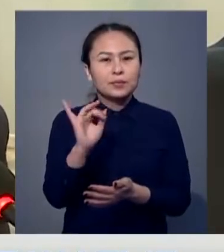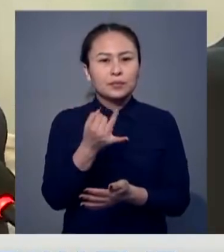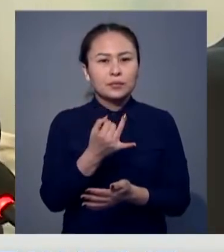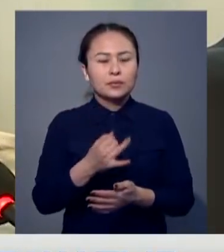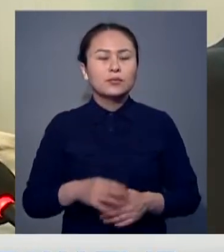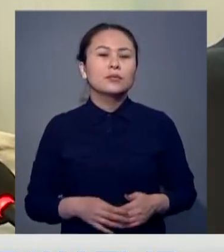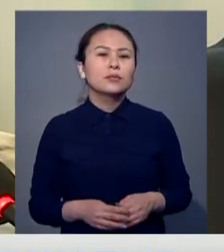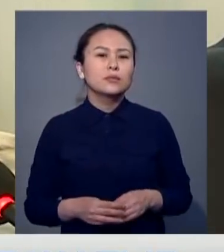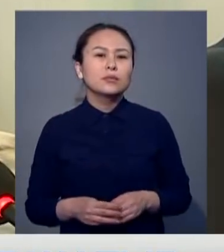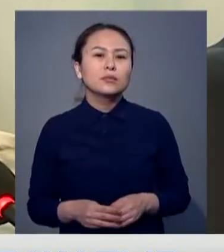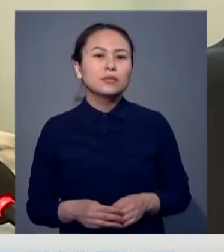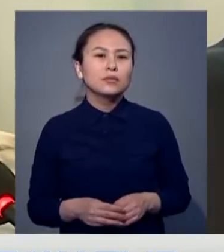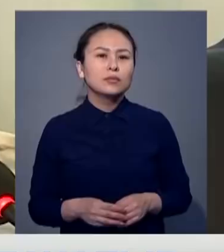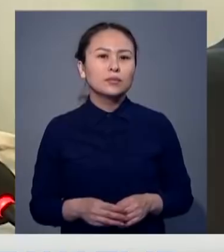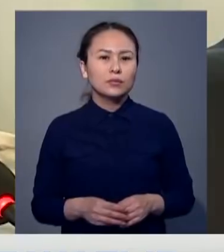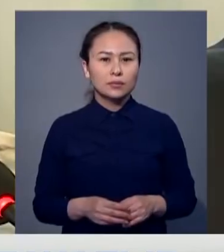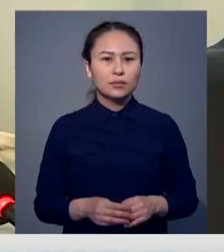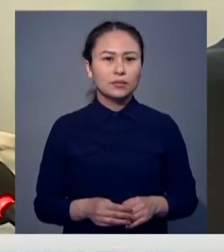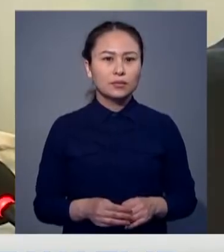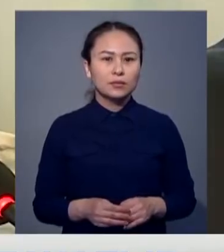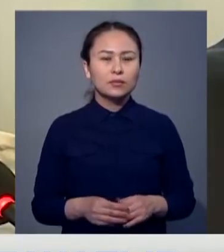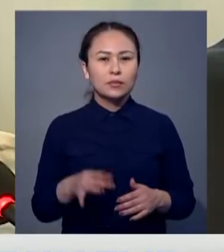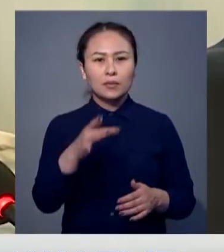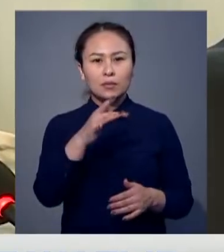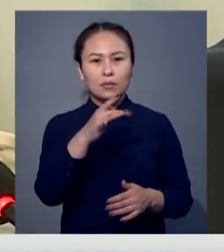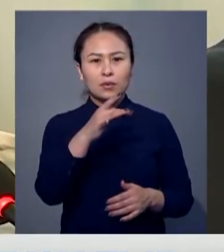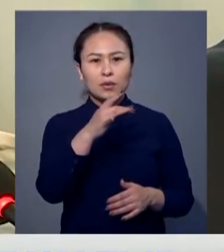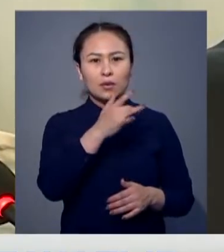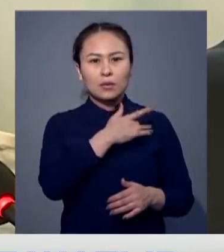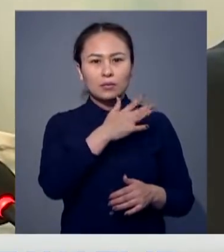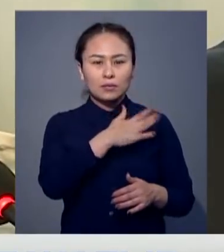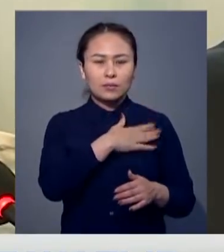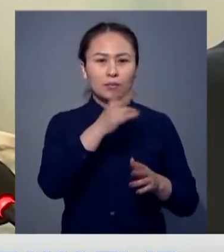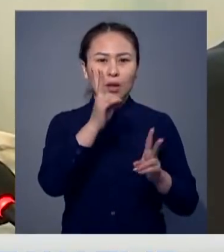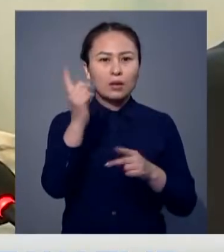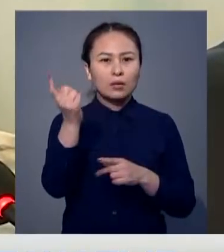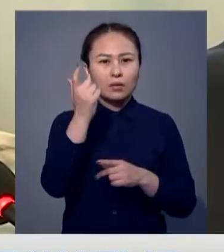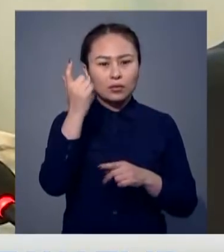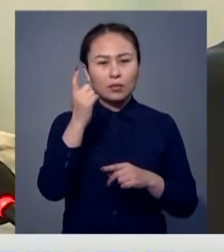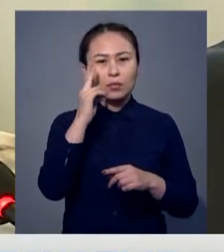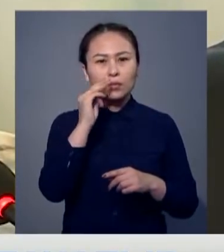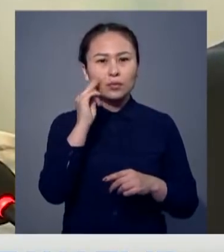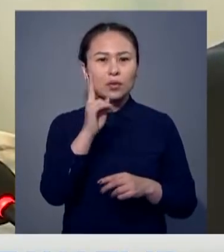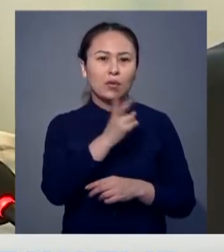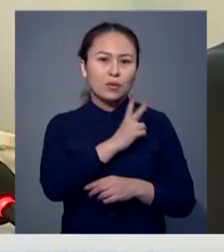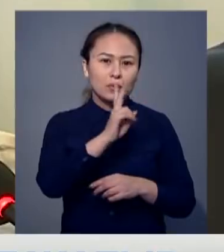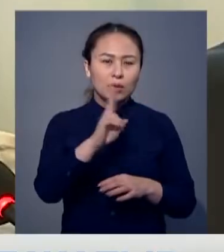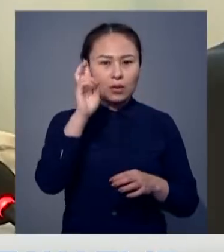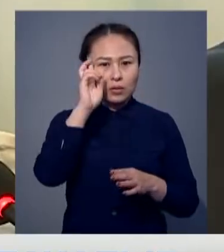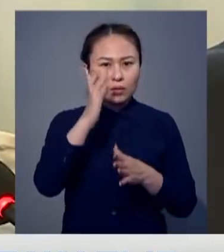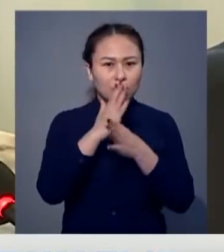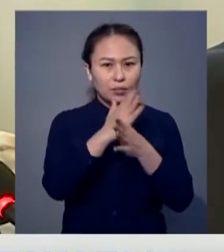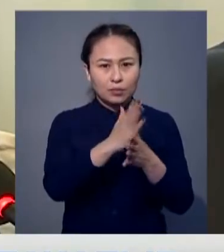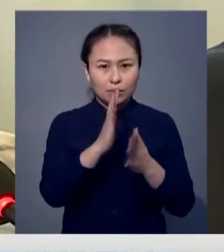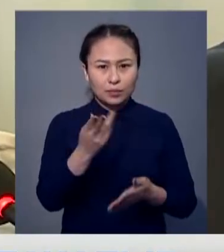асырауысынан айрылған отбасыларға мемлекет тарапынан көмек көрсететін